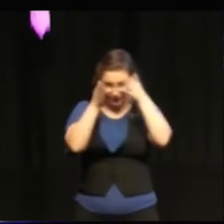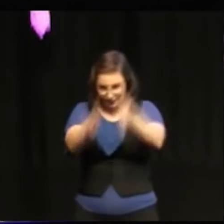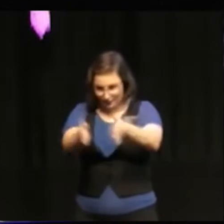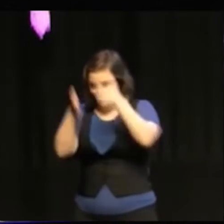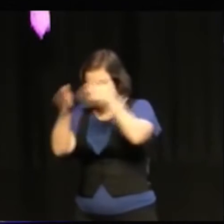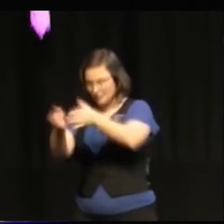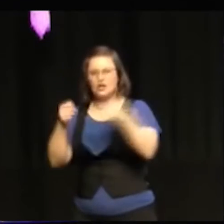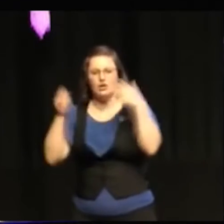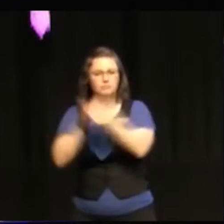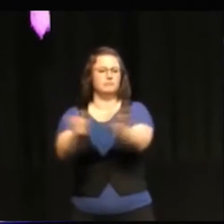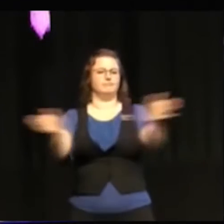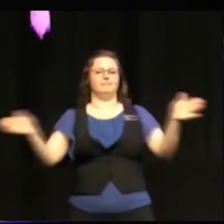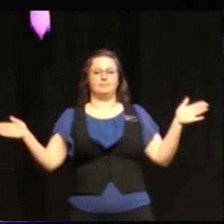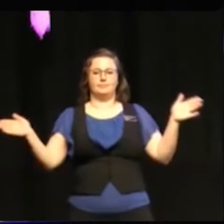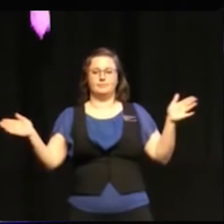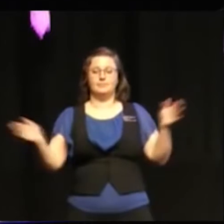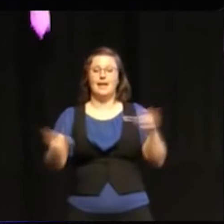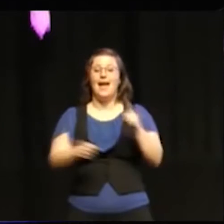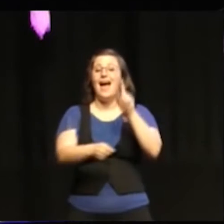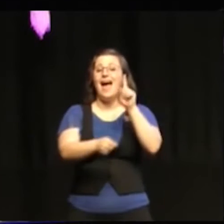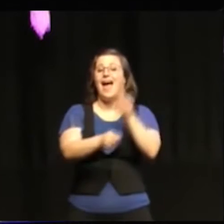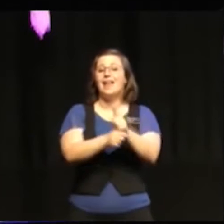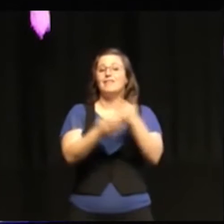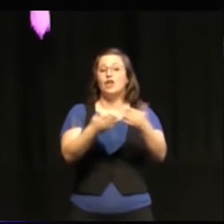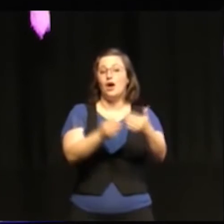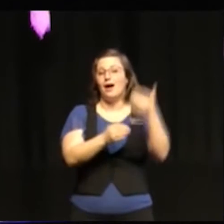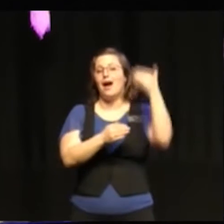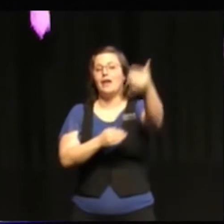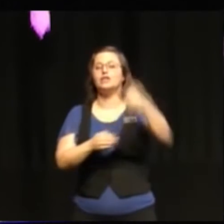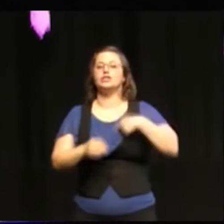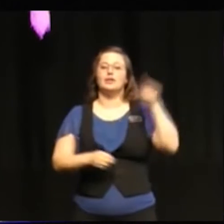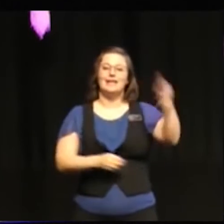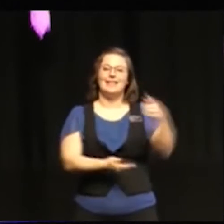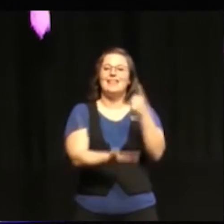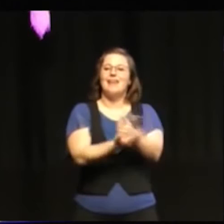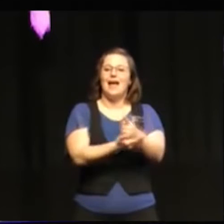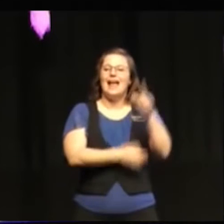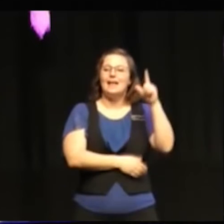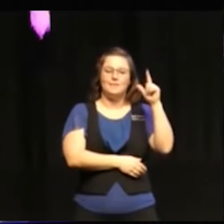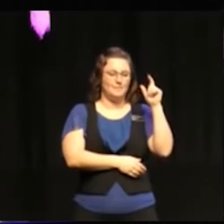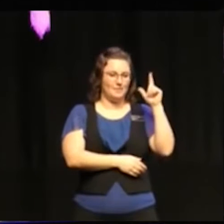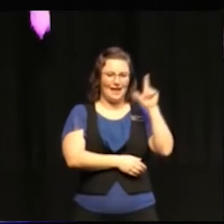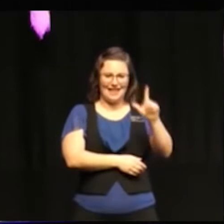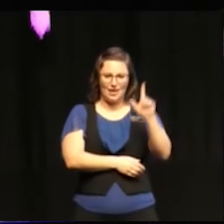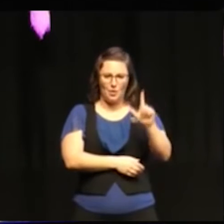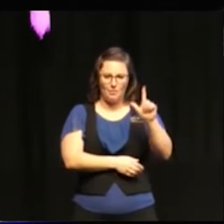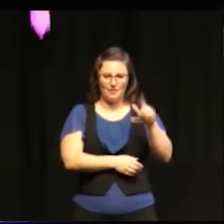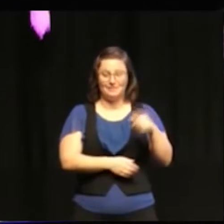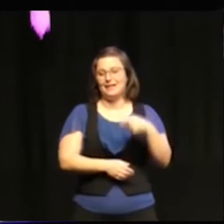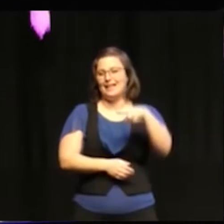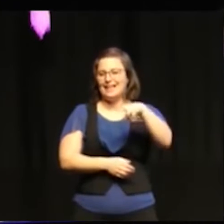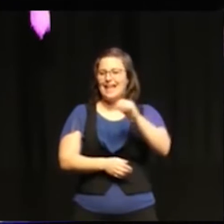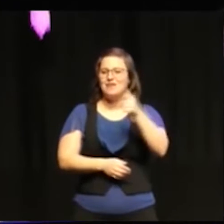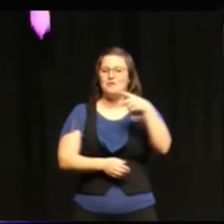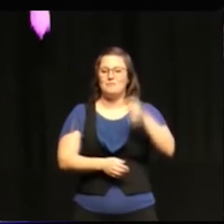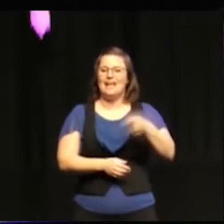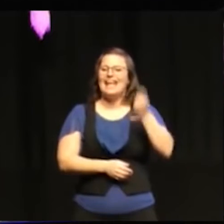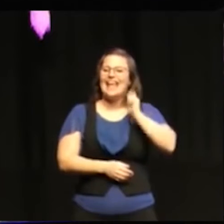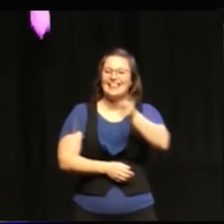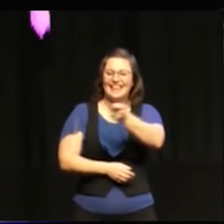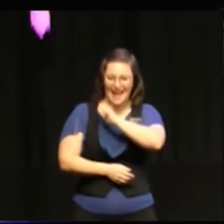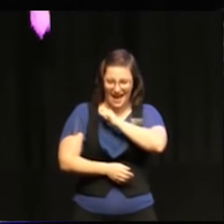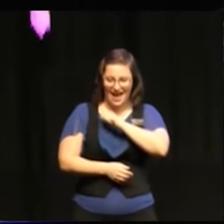Om elva dagar ska jag ner till Nairobi till ett nytt högnivå möte som